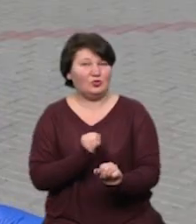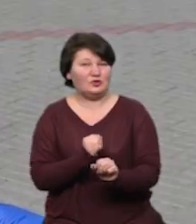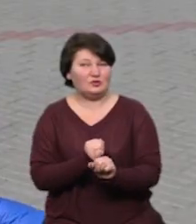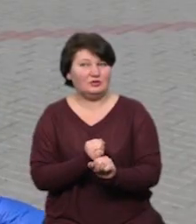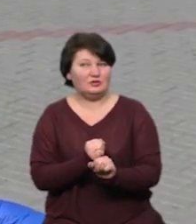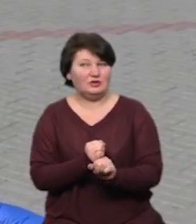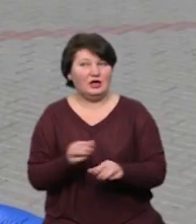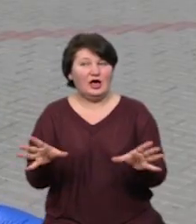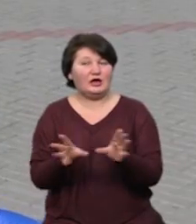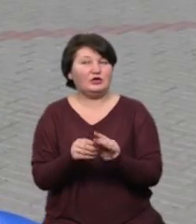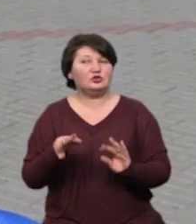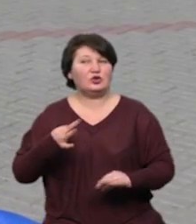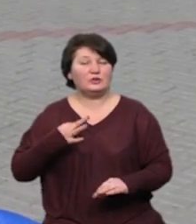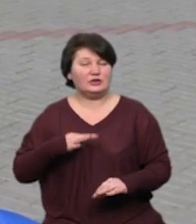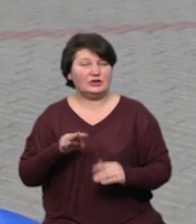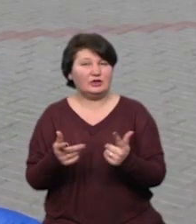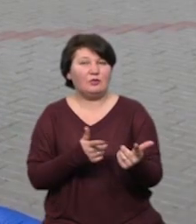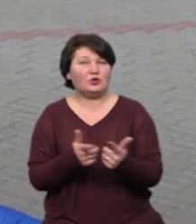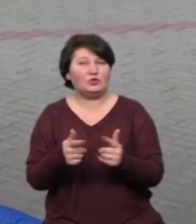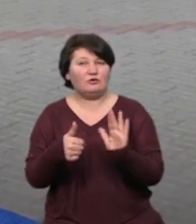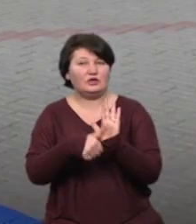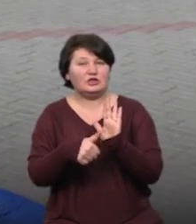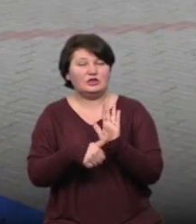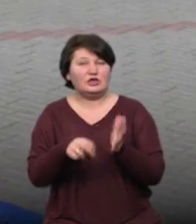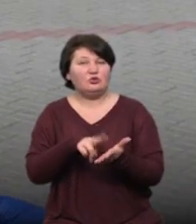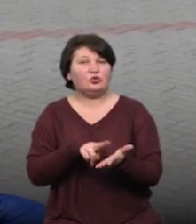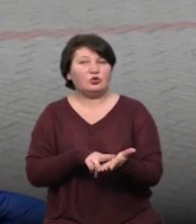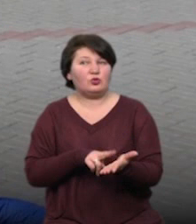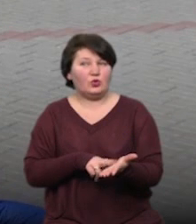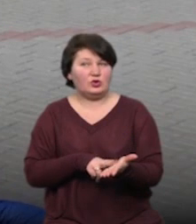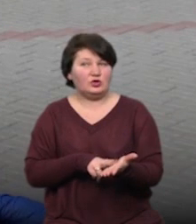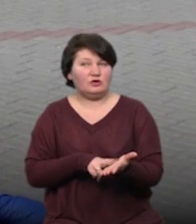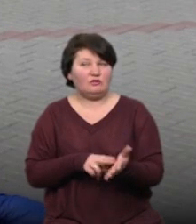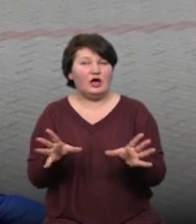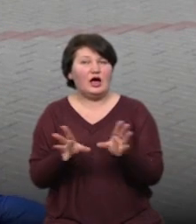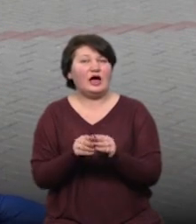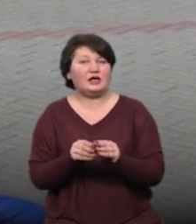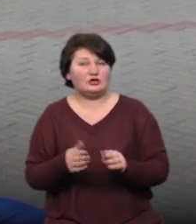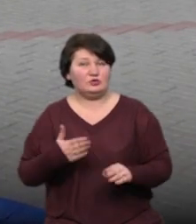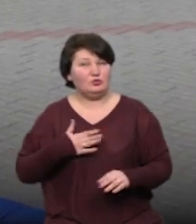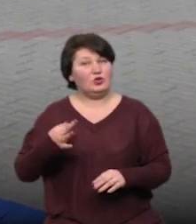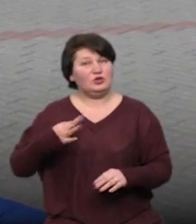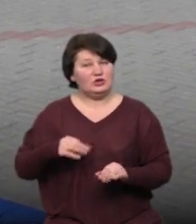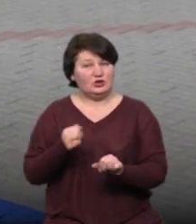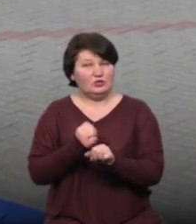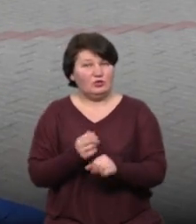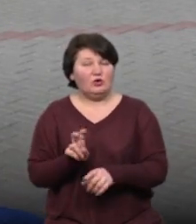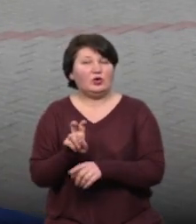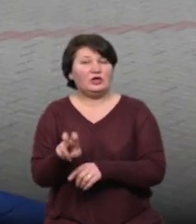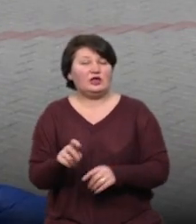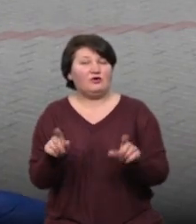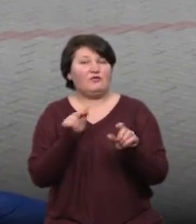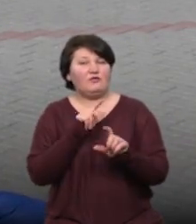Разом з синами ми приготували 60 бутербродів, він разом зі мною це все робив, ми разом ходили в магазин, купляли